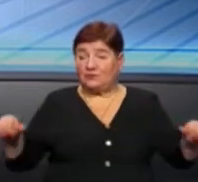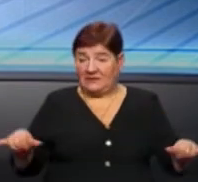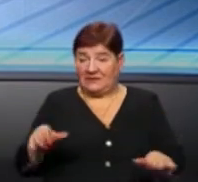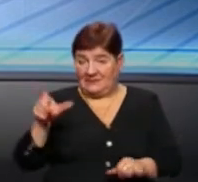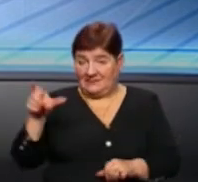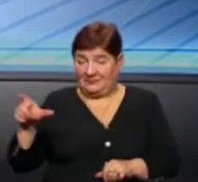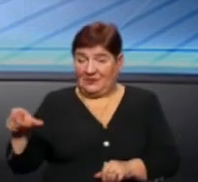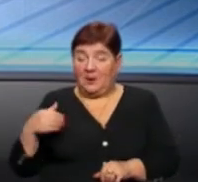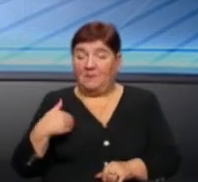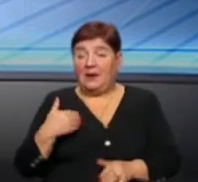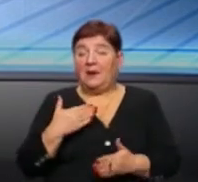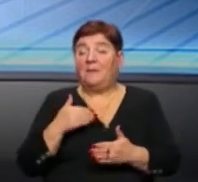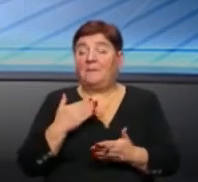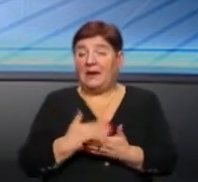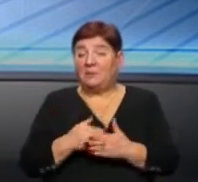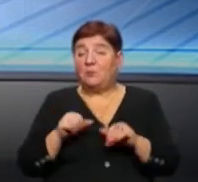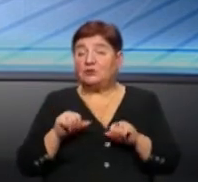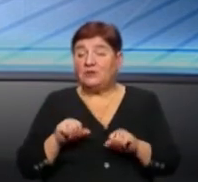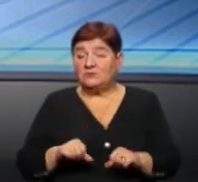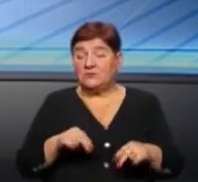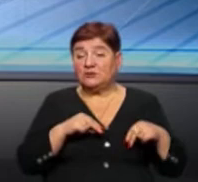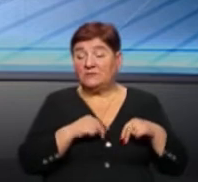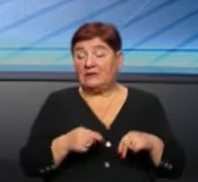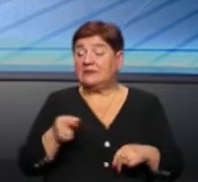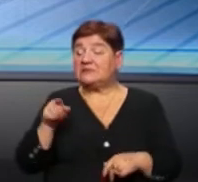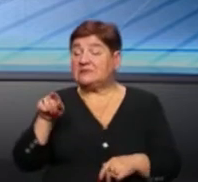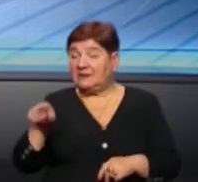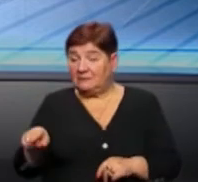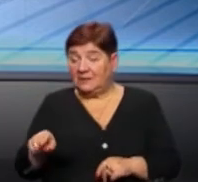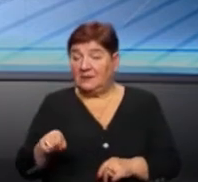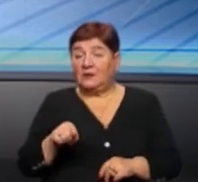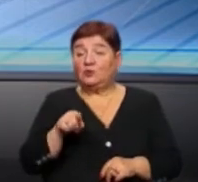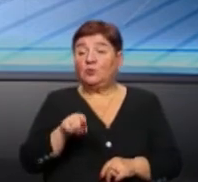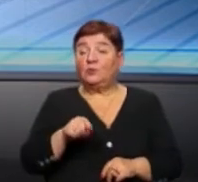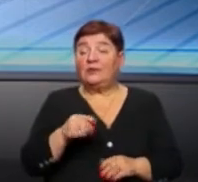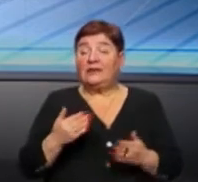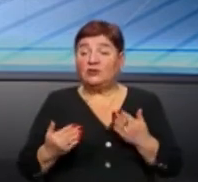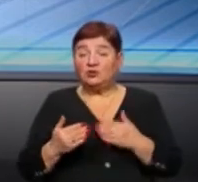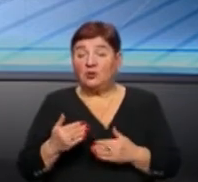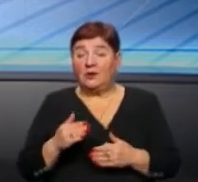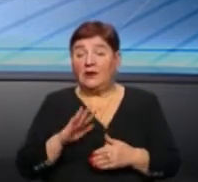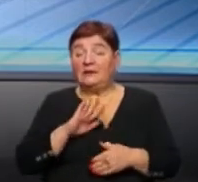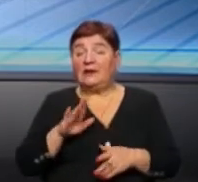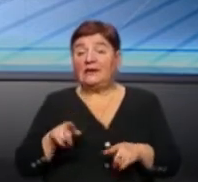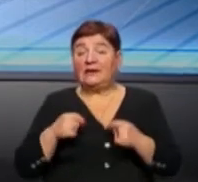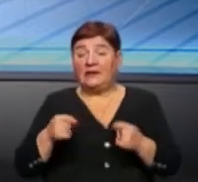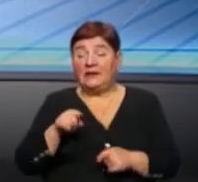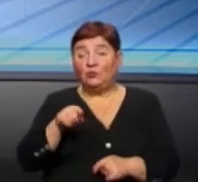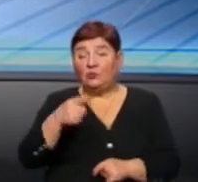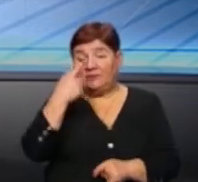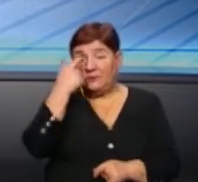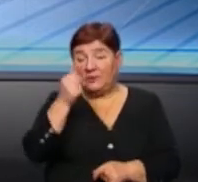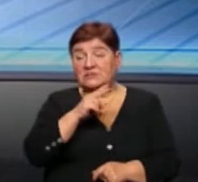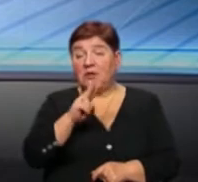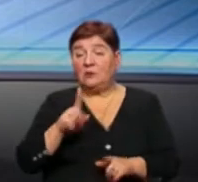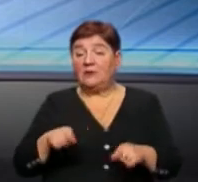є розповсюджувач, то ми вже маємо можливість безпосередньо працювати з ним. Тому що, якщо він не надає нам ту інформацію,